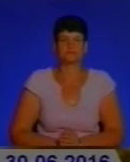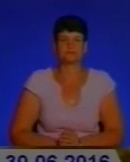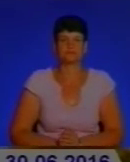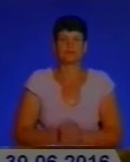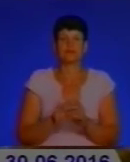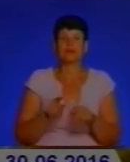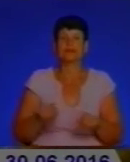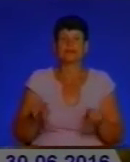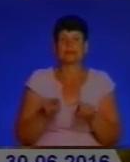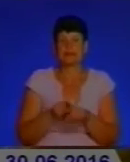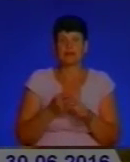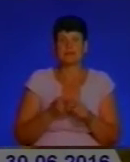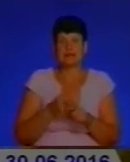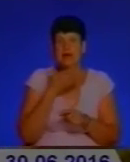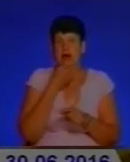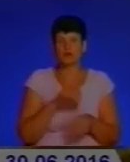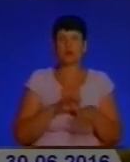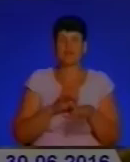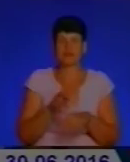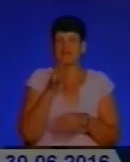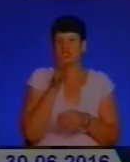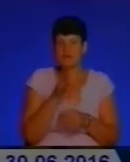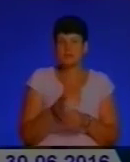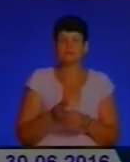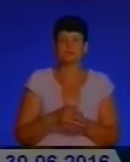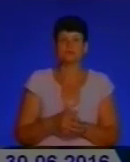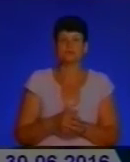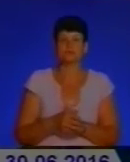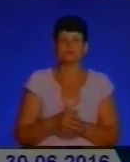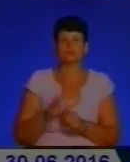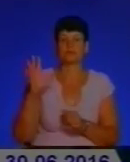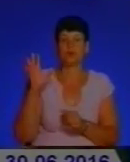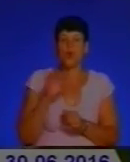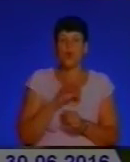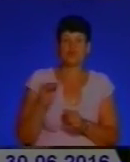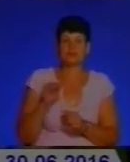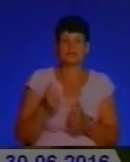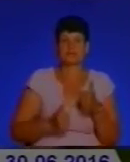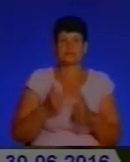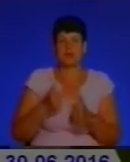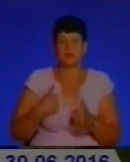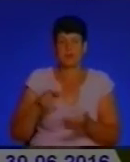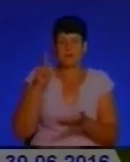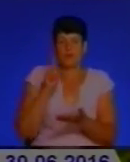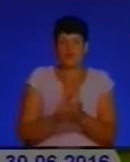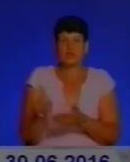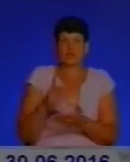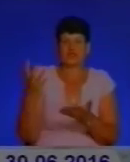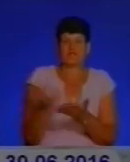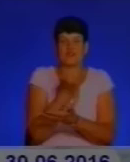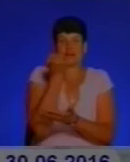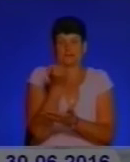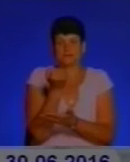це гарно проведений час, попри те, що це офіційне змагання і ми повинні щось вибороти,